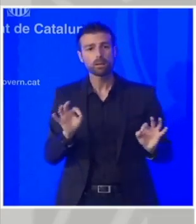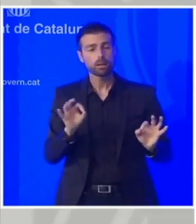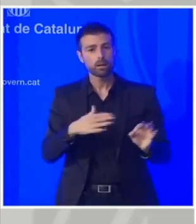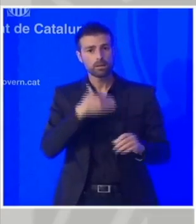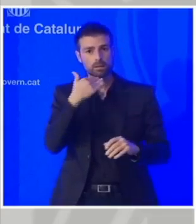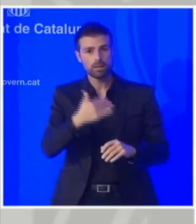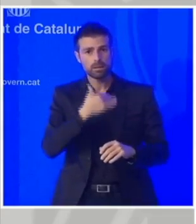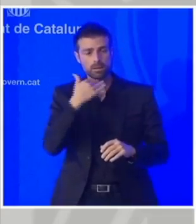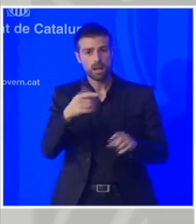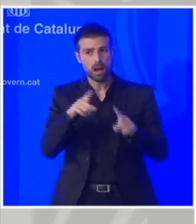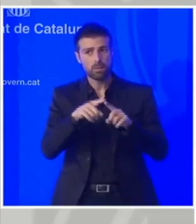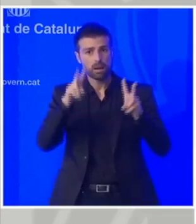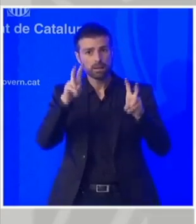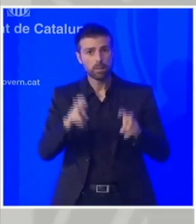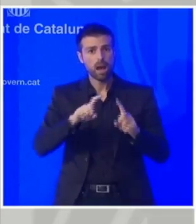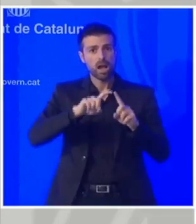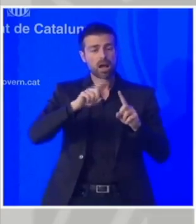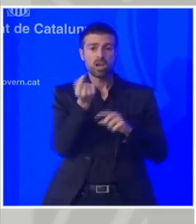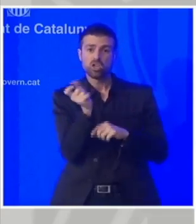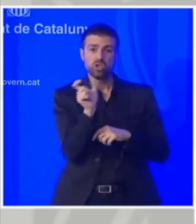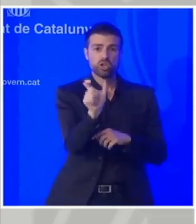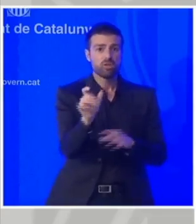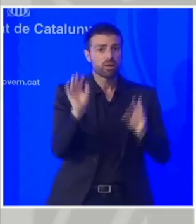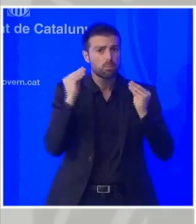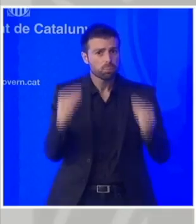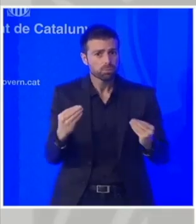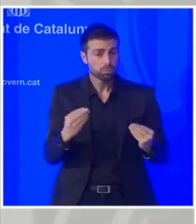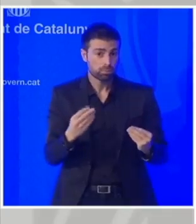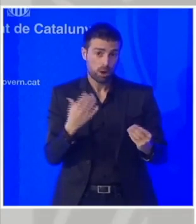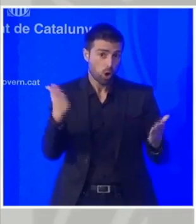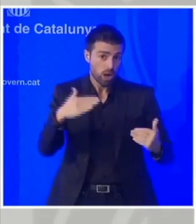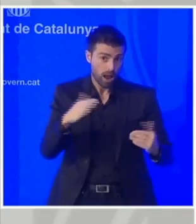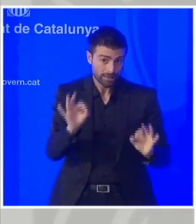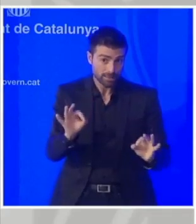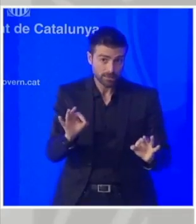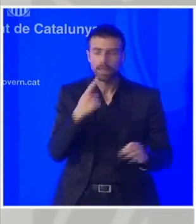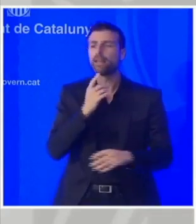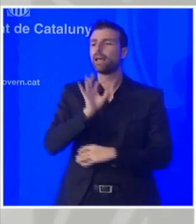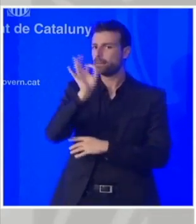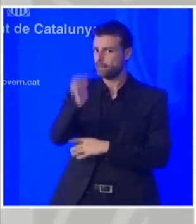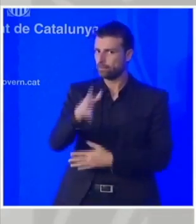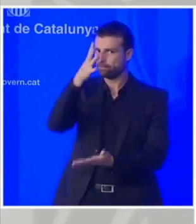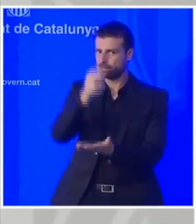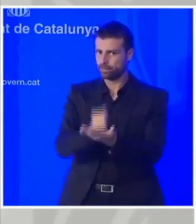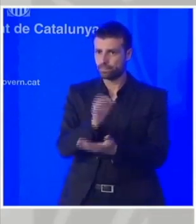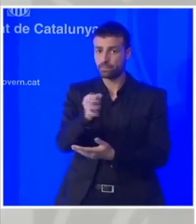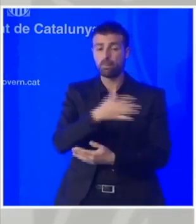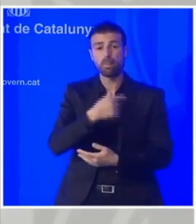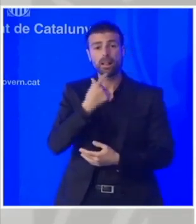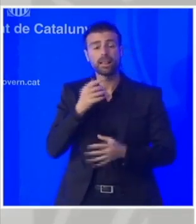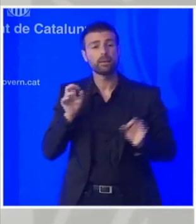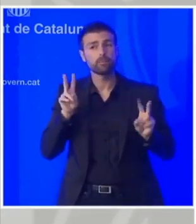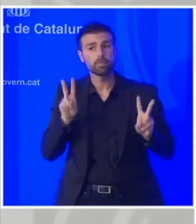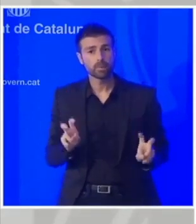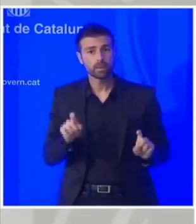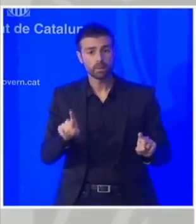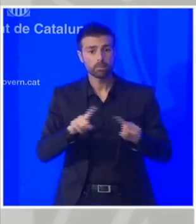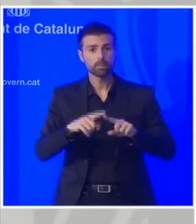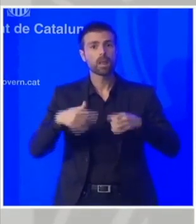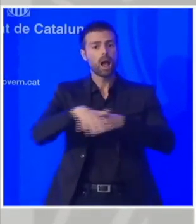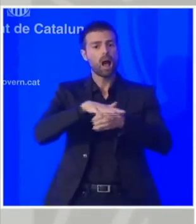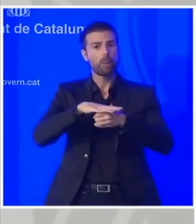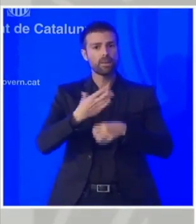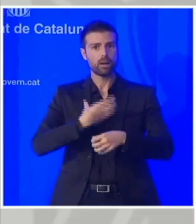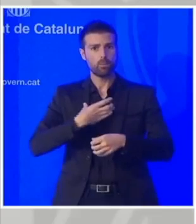quan puja no hi una xifra posada aquí si és així és així és a dir, en aquest cas des del món